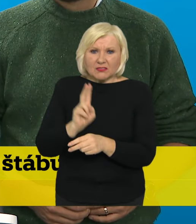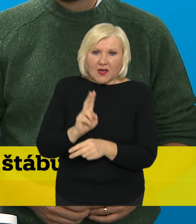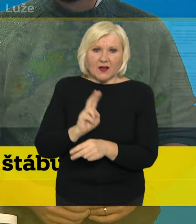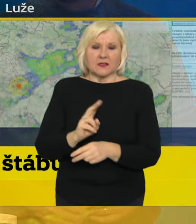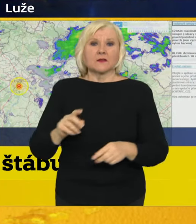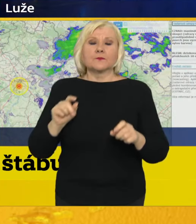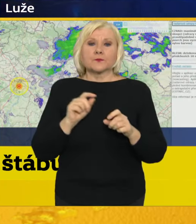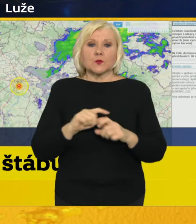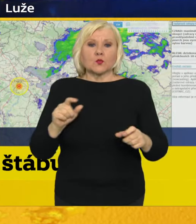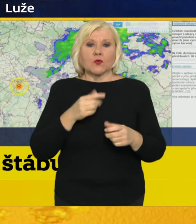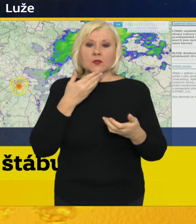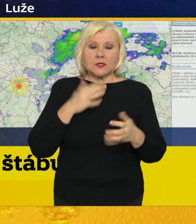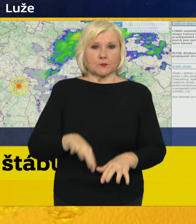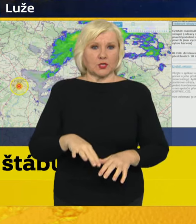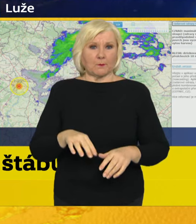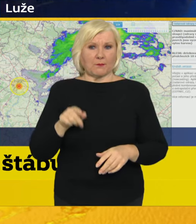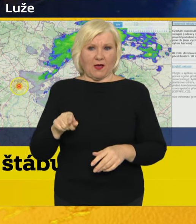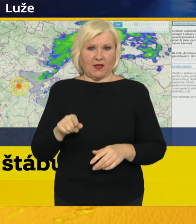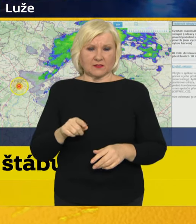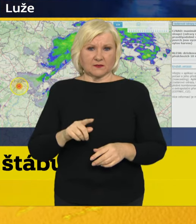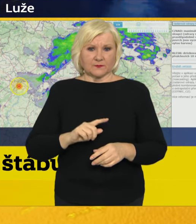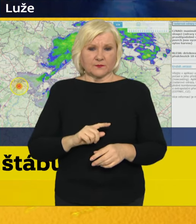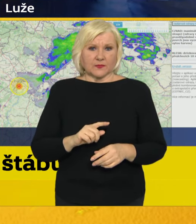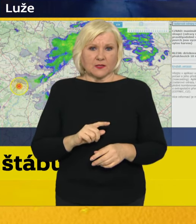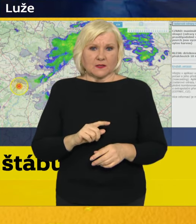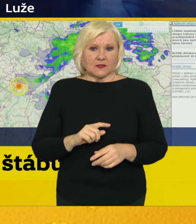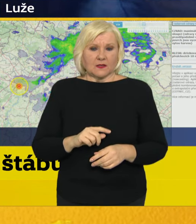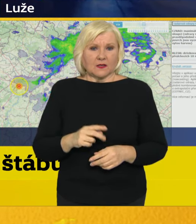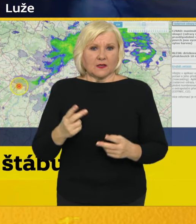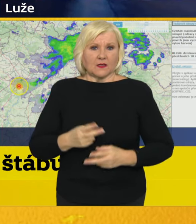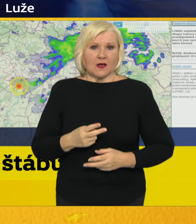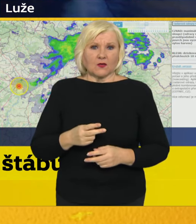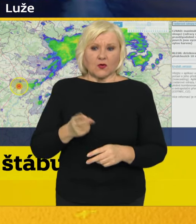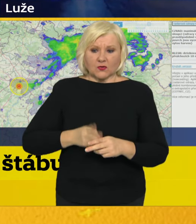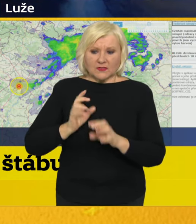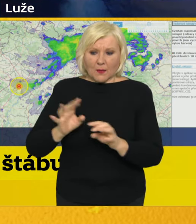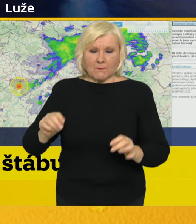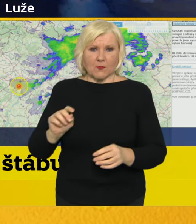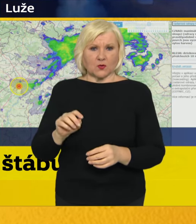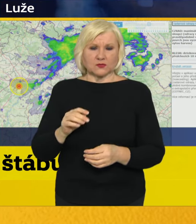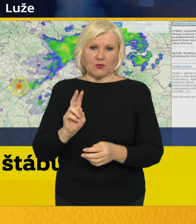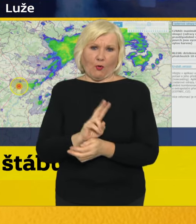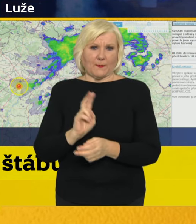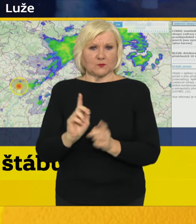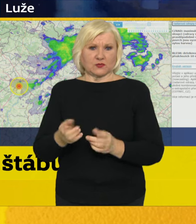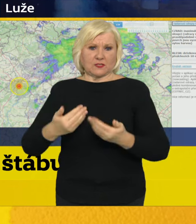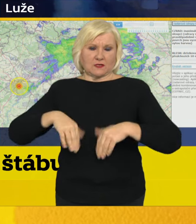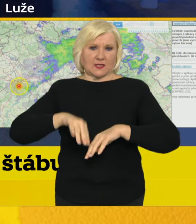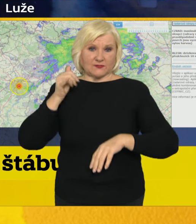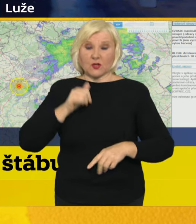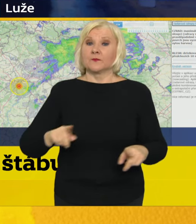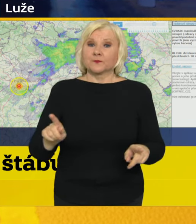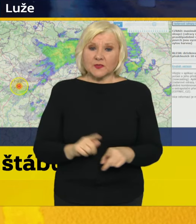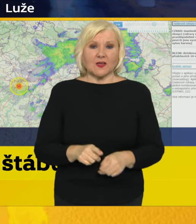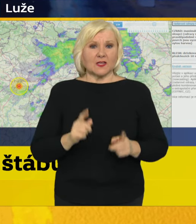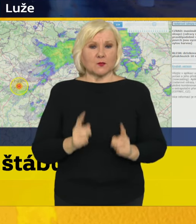případně ona neutrpěla také nějakou nákazu. Spolehat se vždy na ověřené